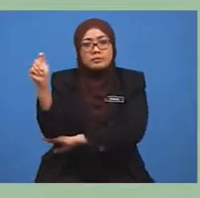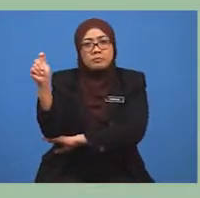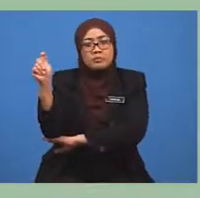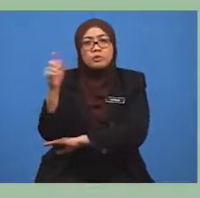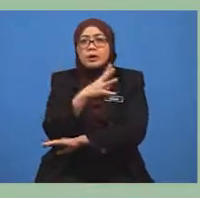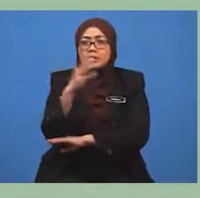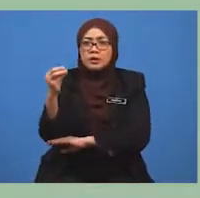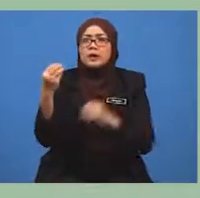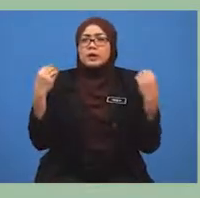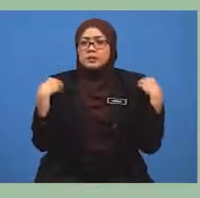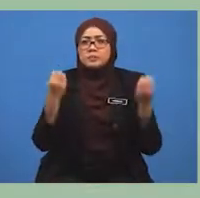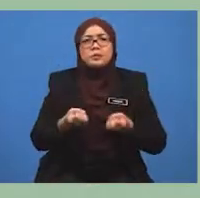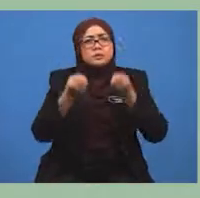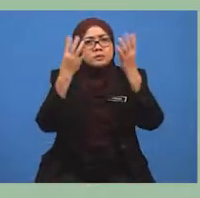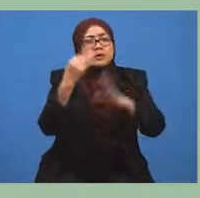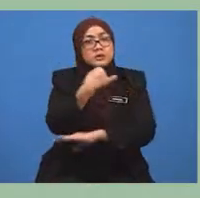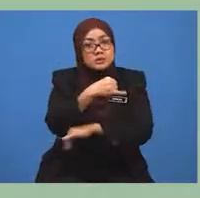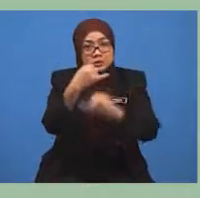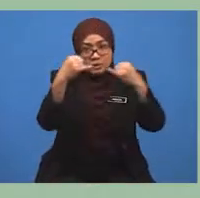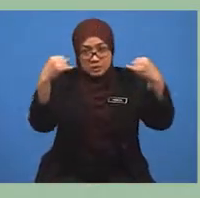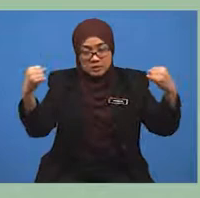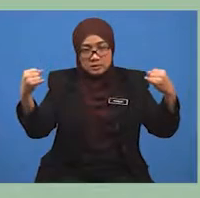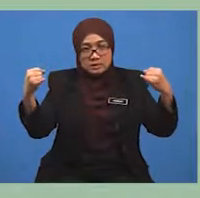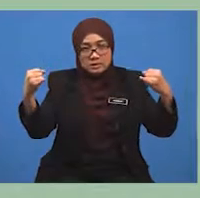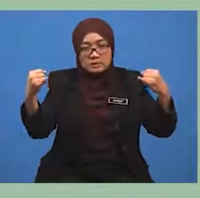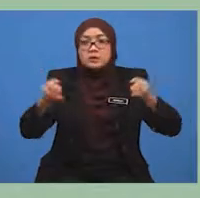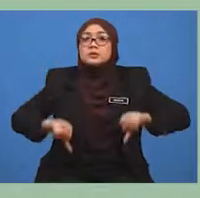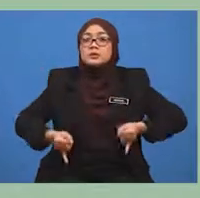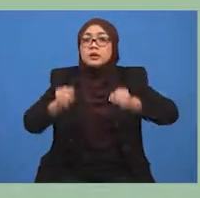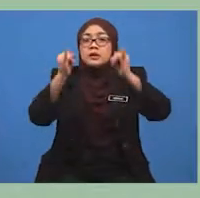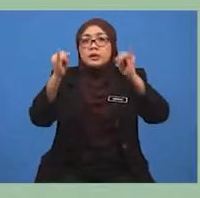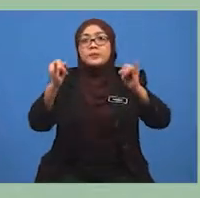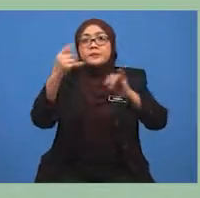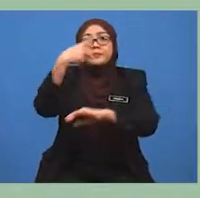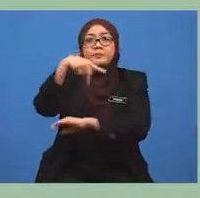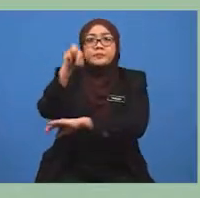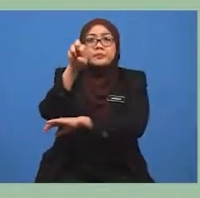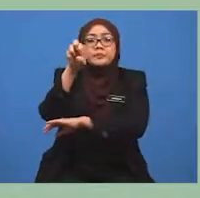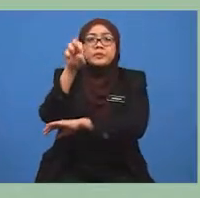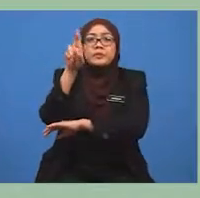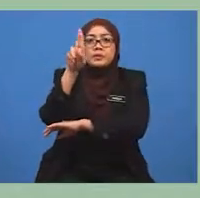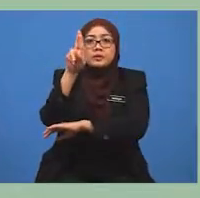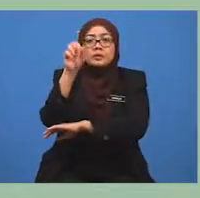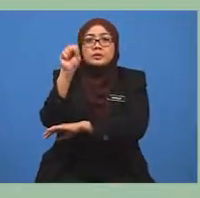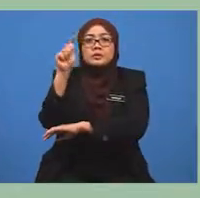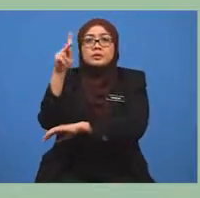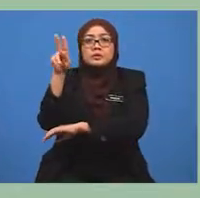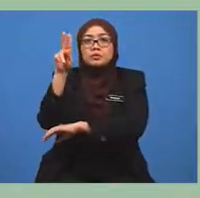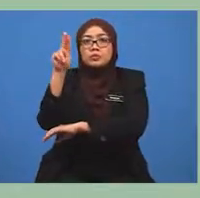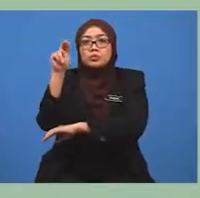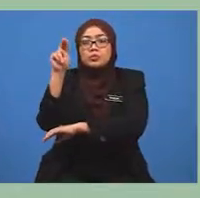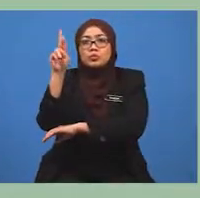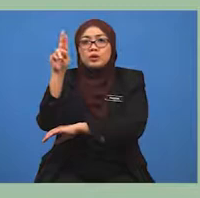jenis jalan di negara kita, iaitu jalan raya persekutuan, jalan bandaran, jalan